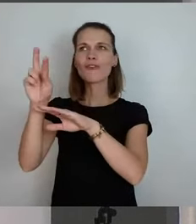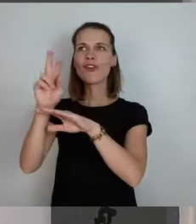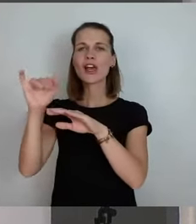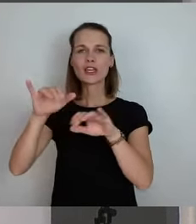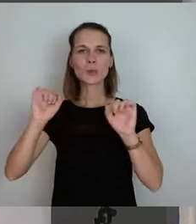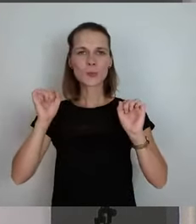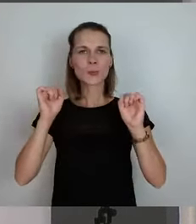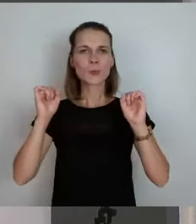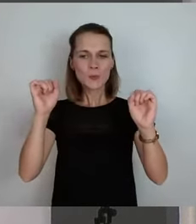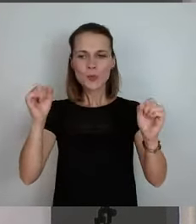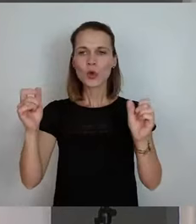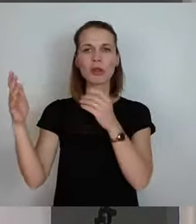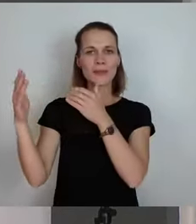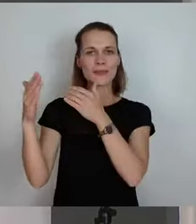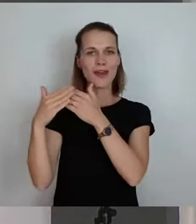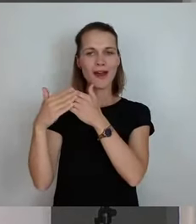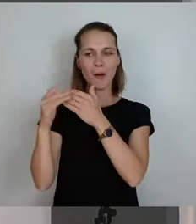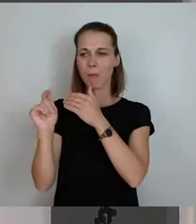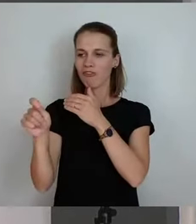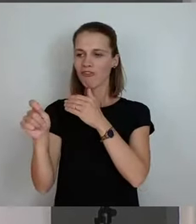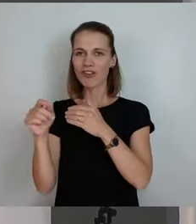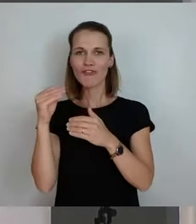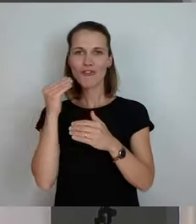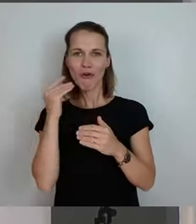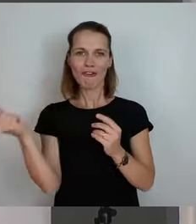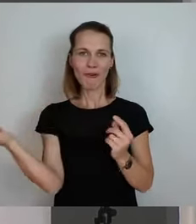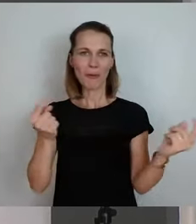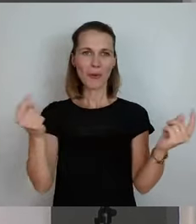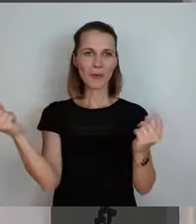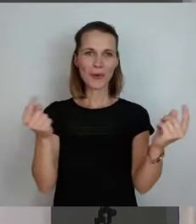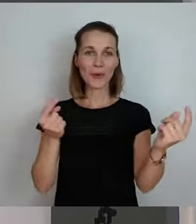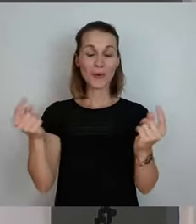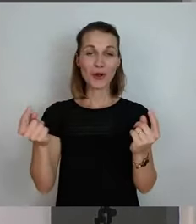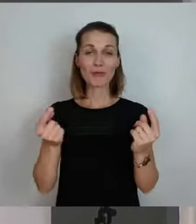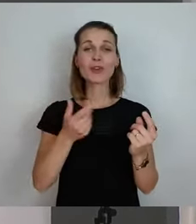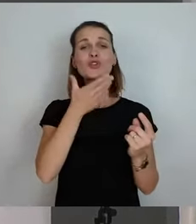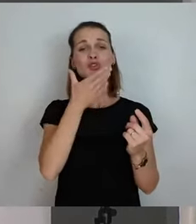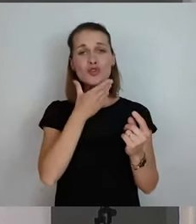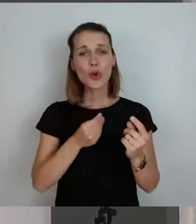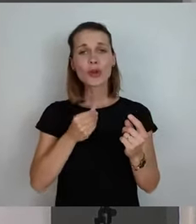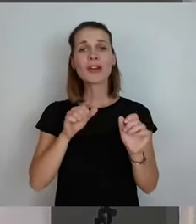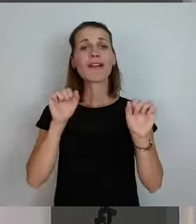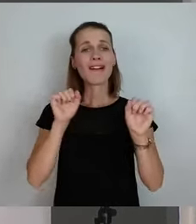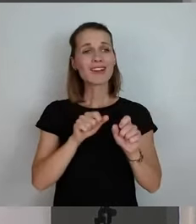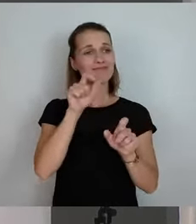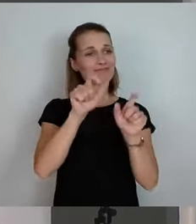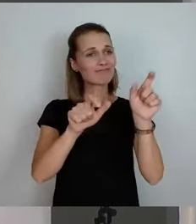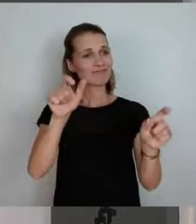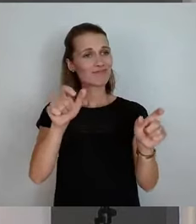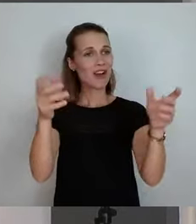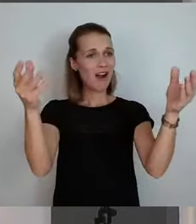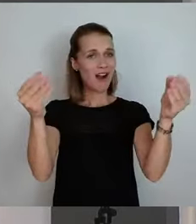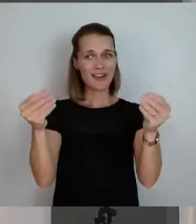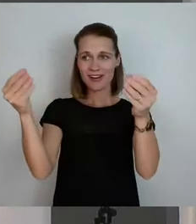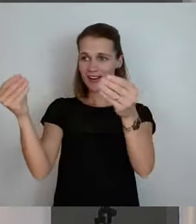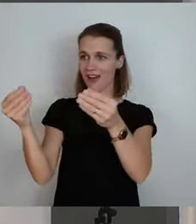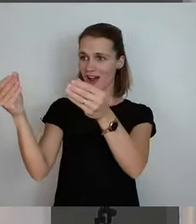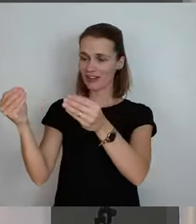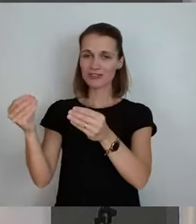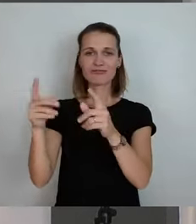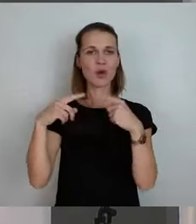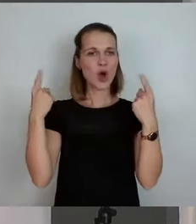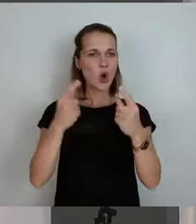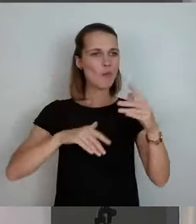Toren wohnen. Ja, schön, dass wir die Einladung vollgekriegt haben. Es haben sich auch viele